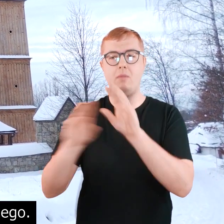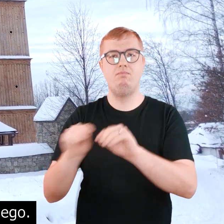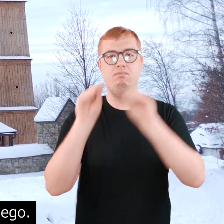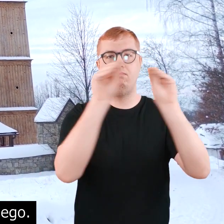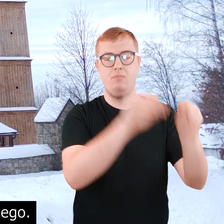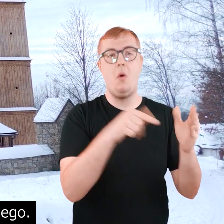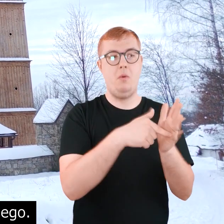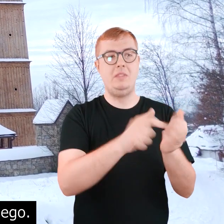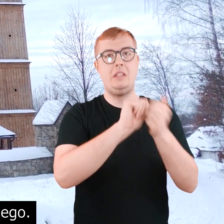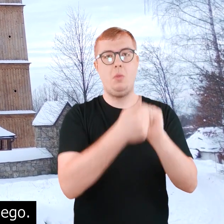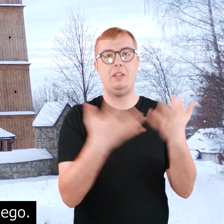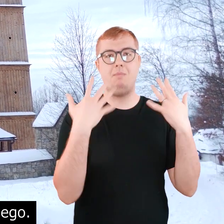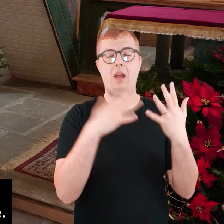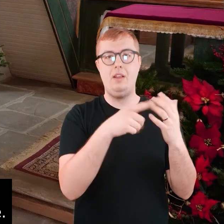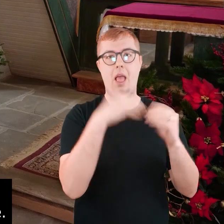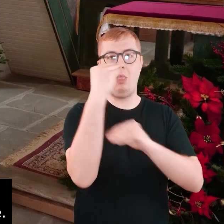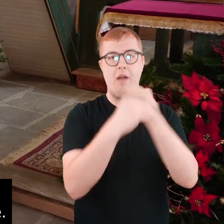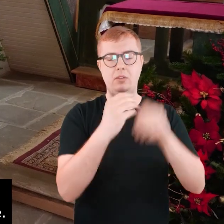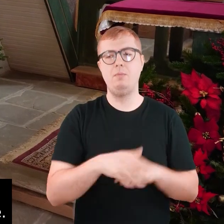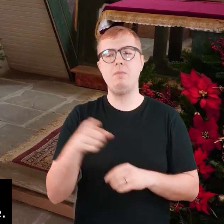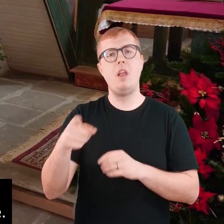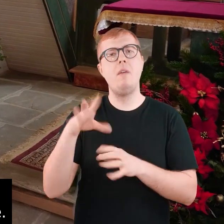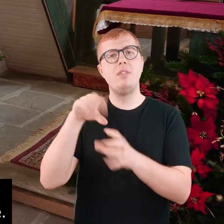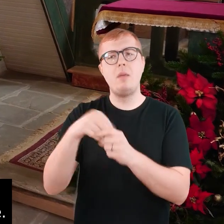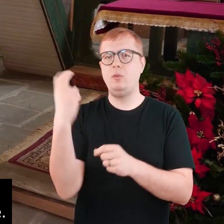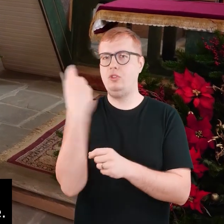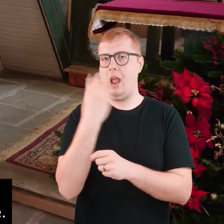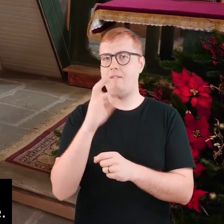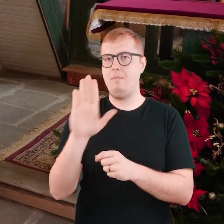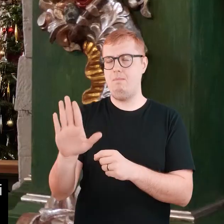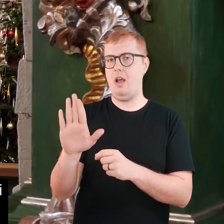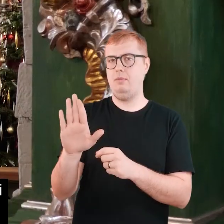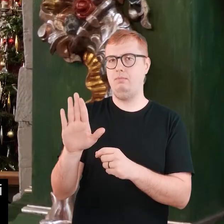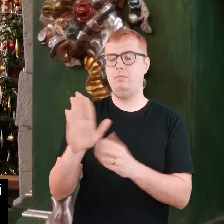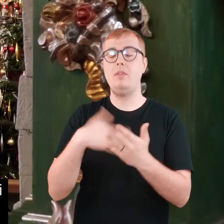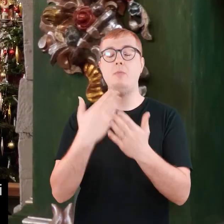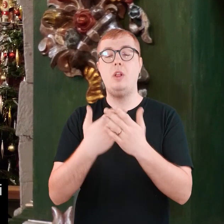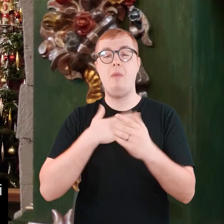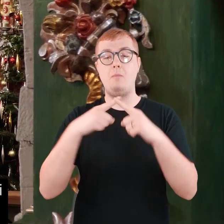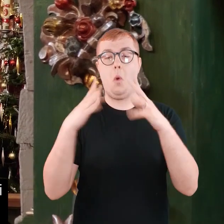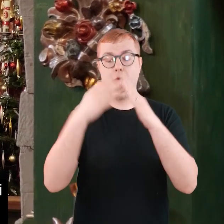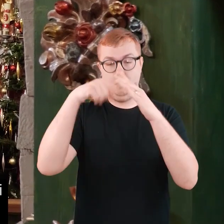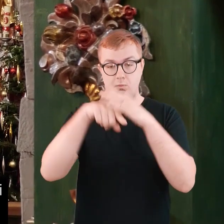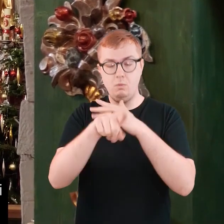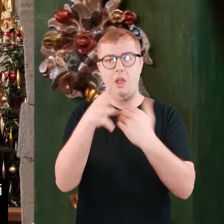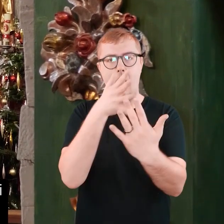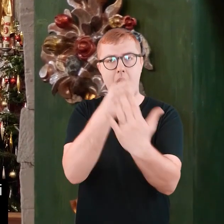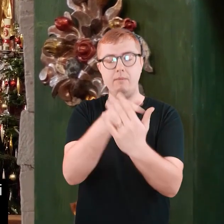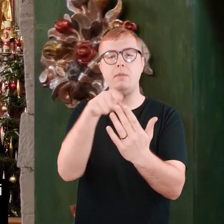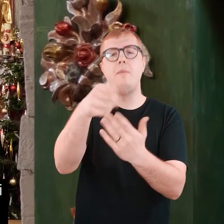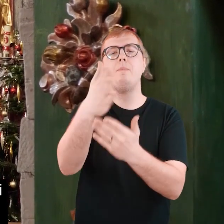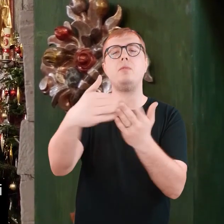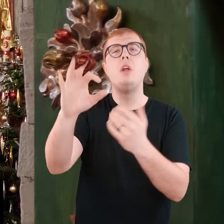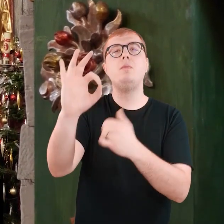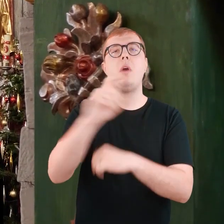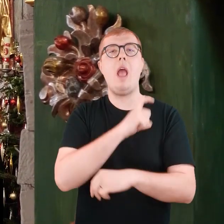Sądeckiego Parku Etnograficznego. Kościół wewnątrz ma bardzo ciekawą dekorację. W prezbiterium, czyli w części przeznaczonej